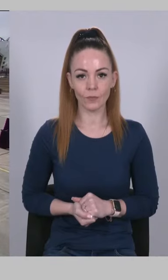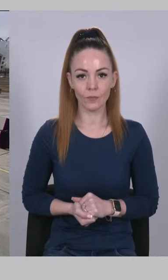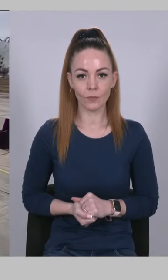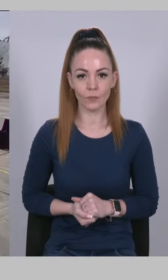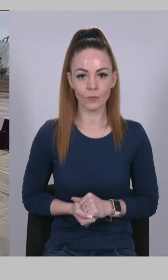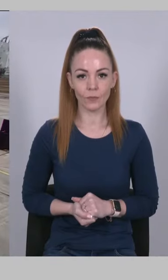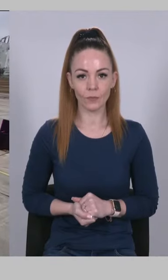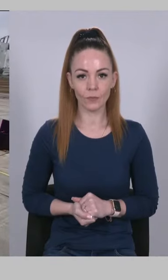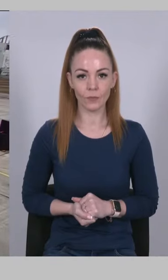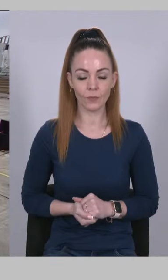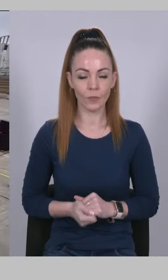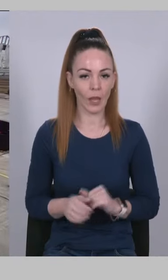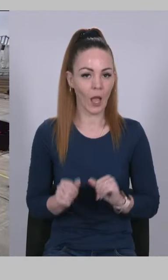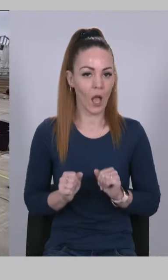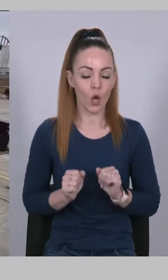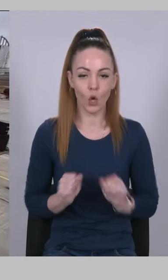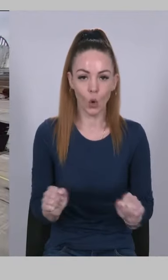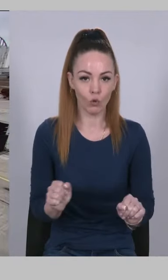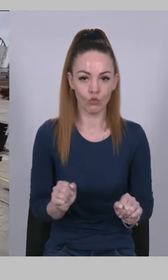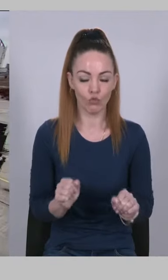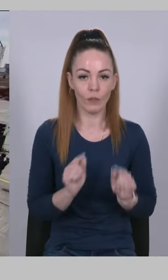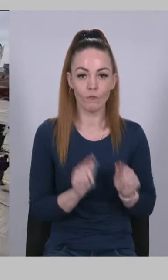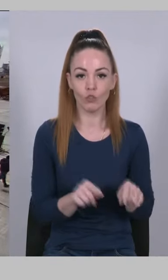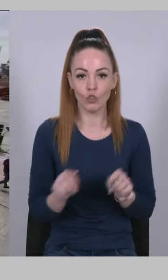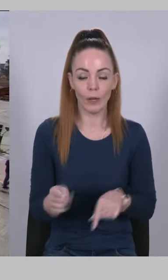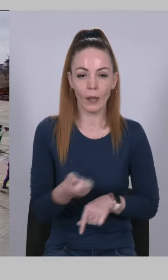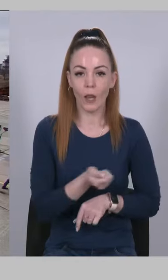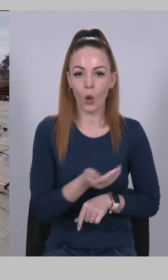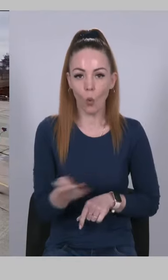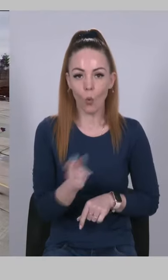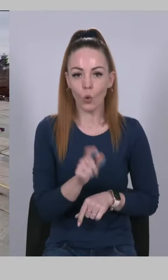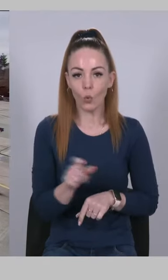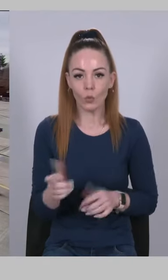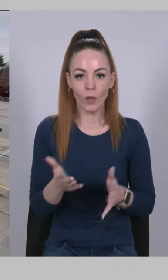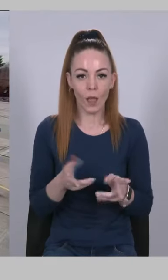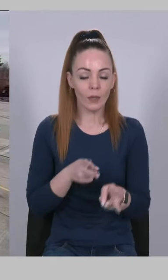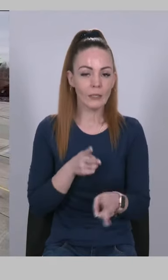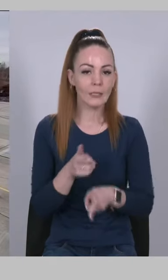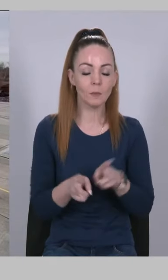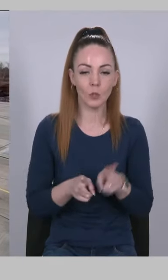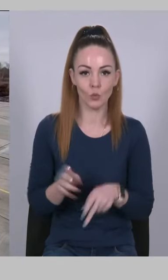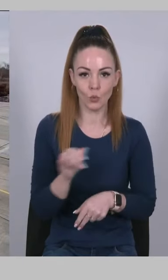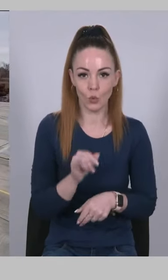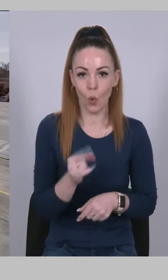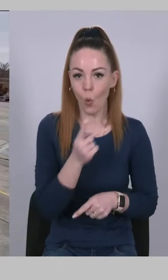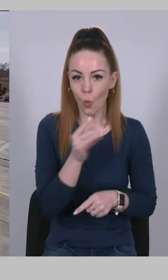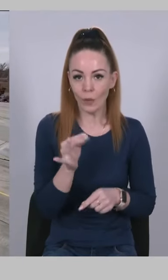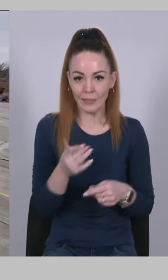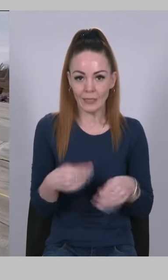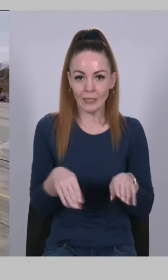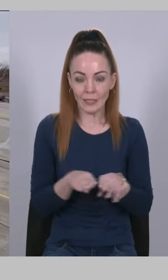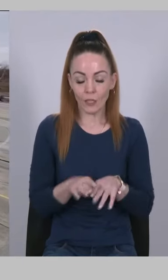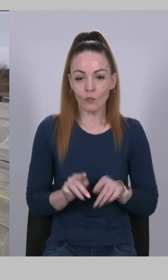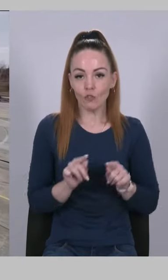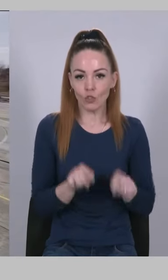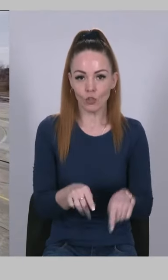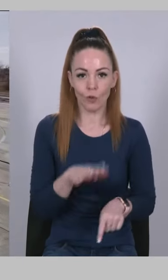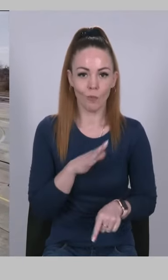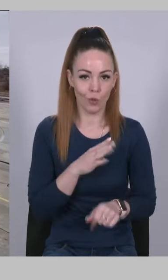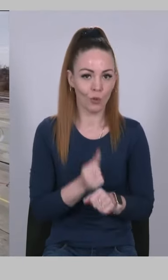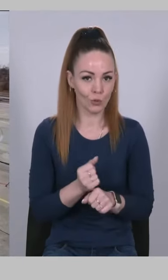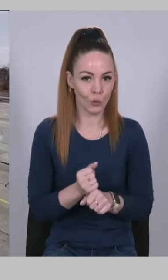Пісняють героїчні вчинки кількох людей, які змінюють хід історії. Один з таких вчинків було